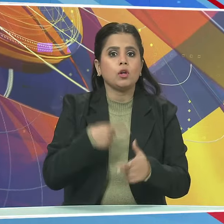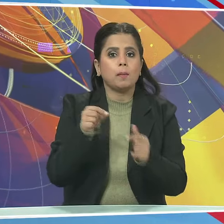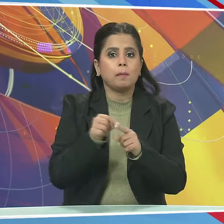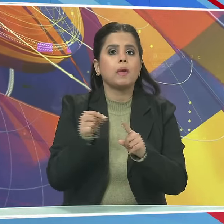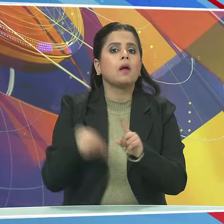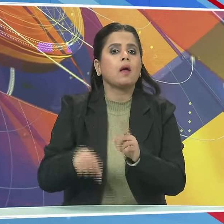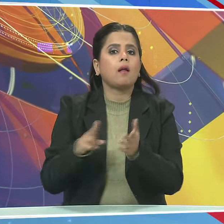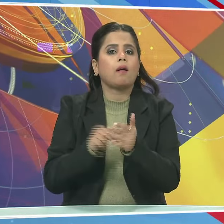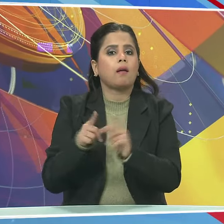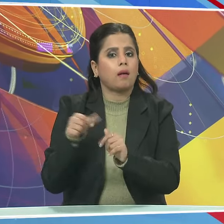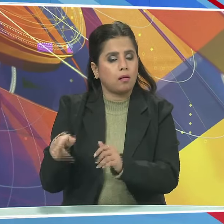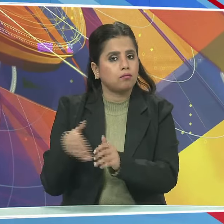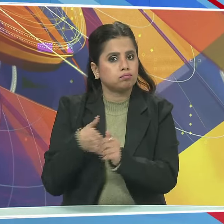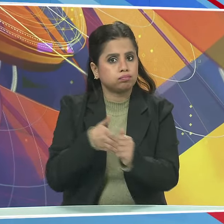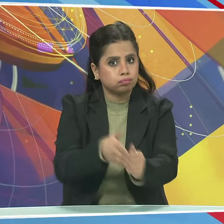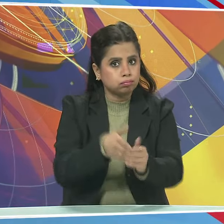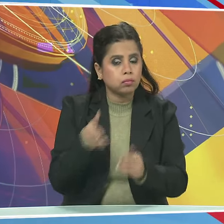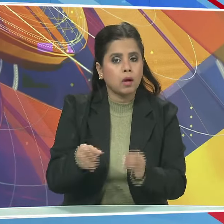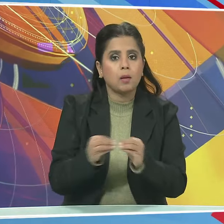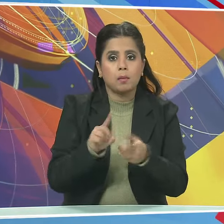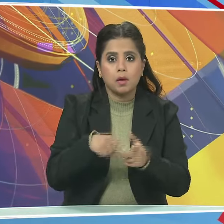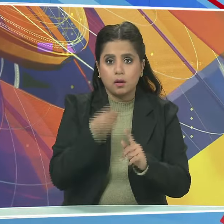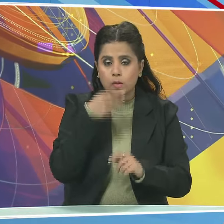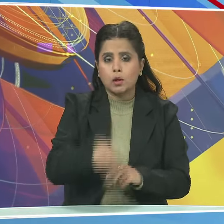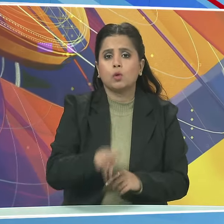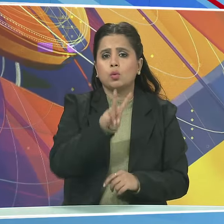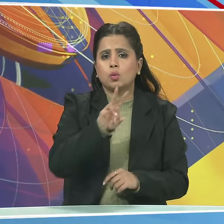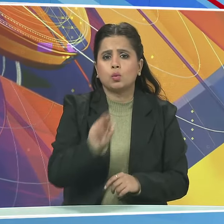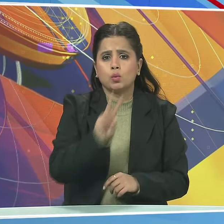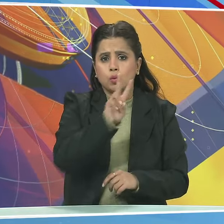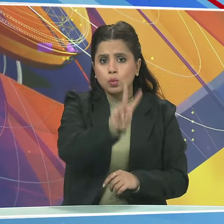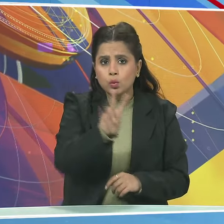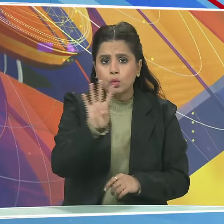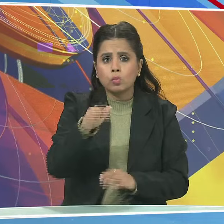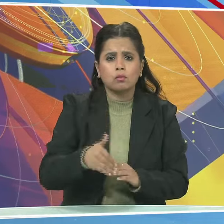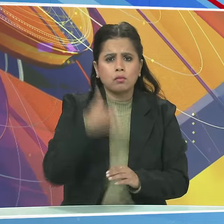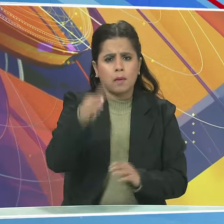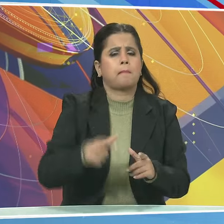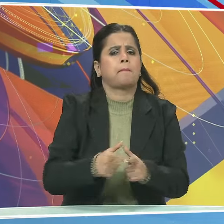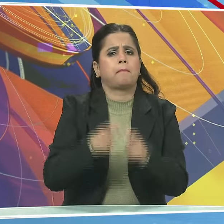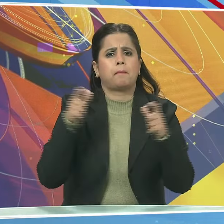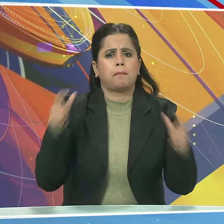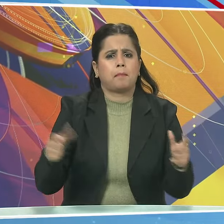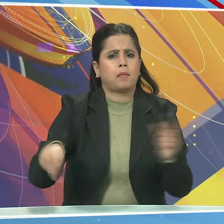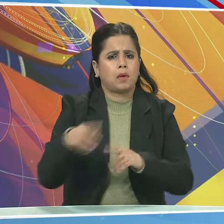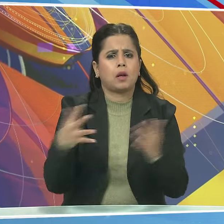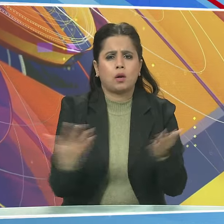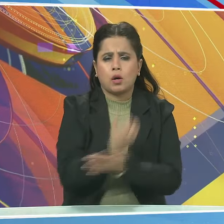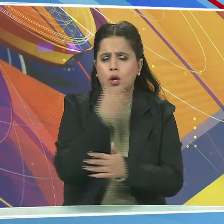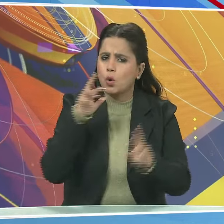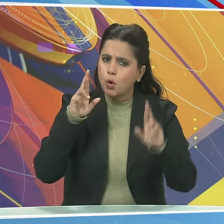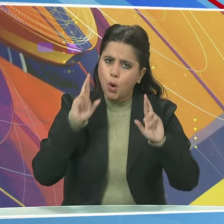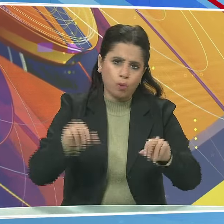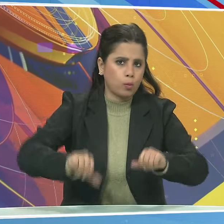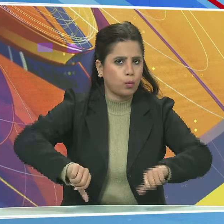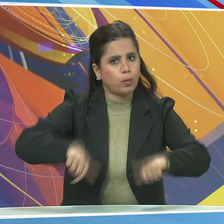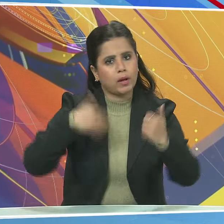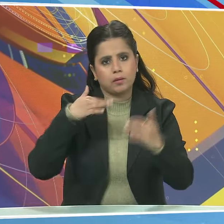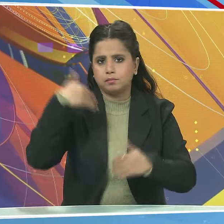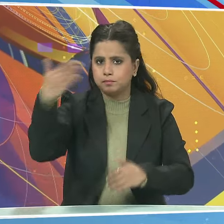नड़्डा के नेत्रत में भाजपा दो हजार चौबिस में और भी बड़े बहुमत से जीत हासिल करेग